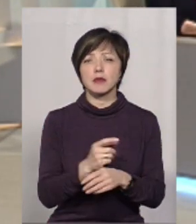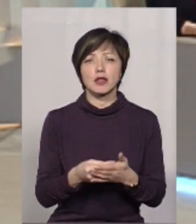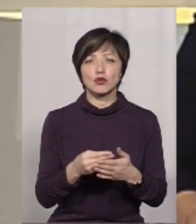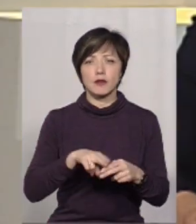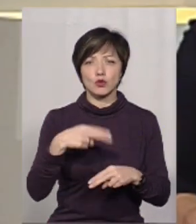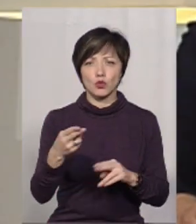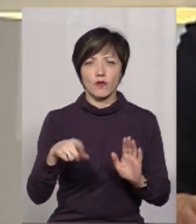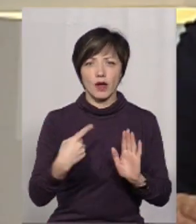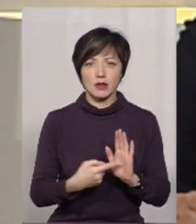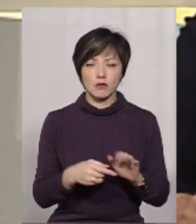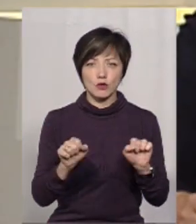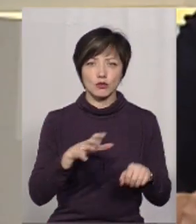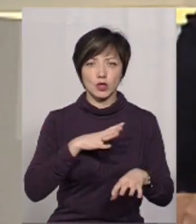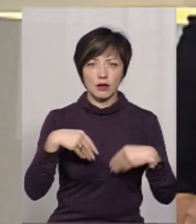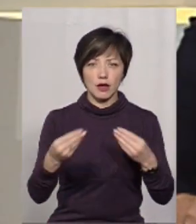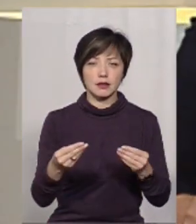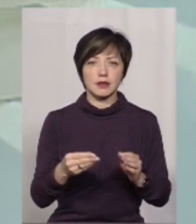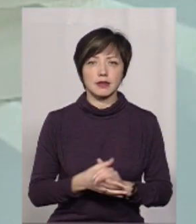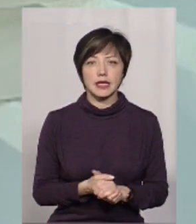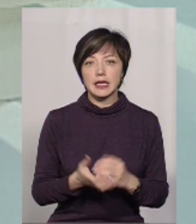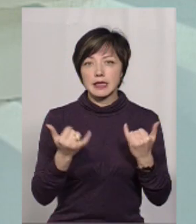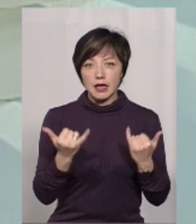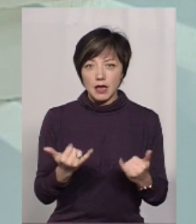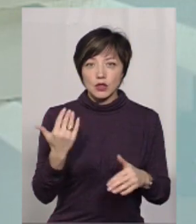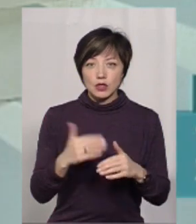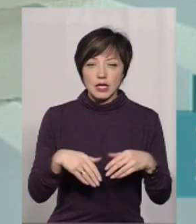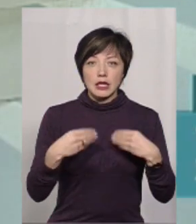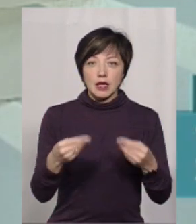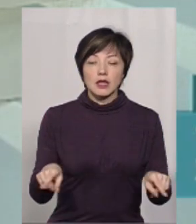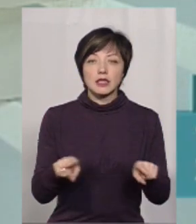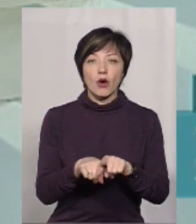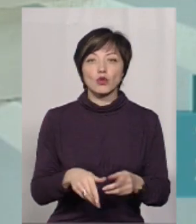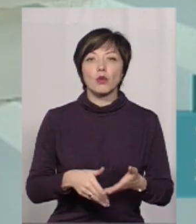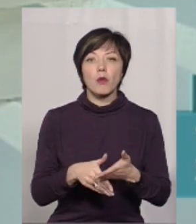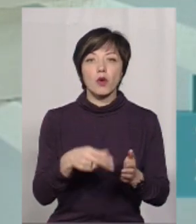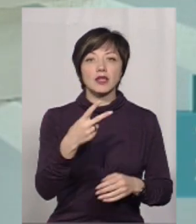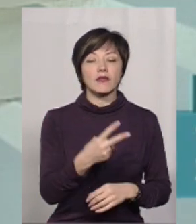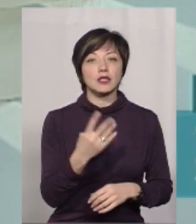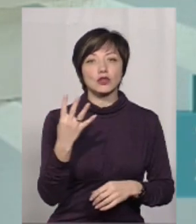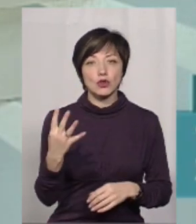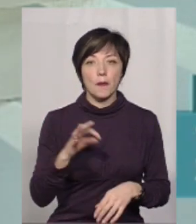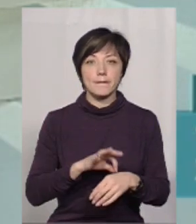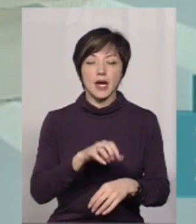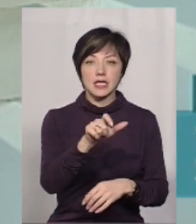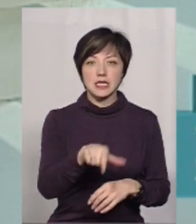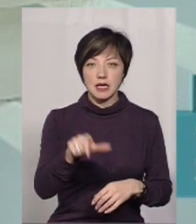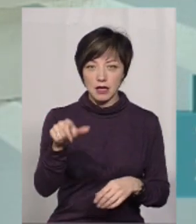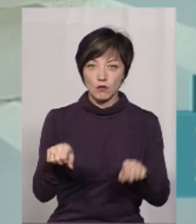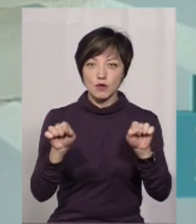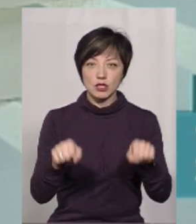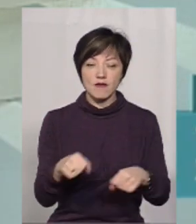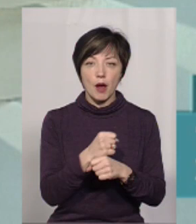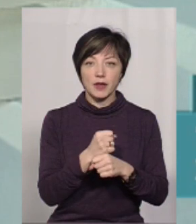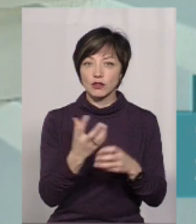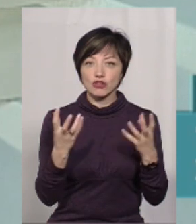сума відшкодування може бути надана? Ну, наразі ми вже надали таку допомогу 24 пацієнтам. Можливо, в